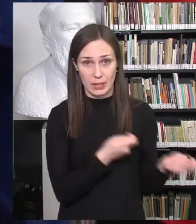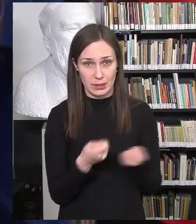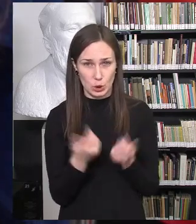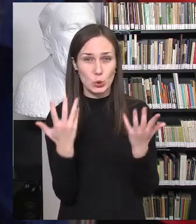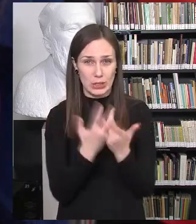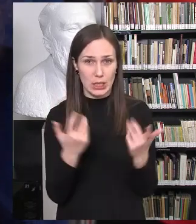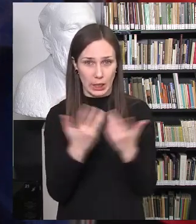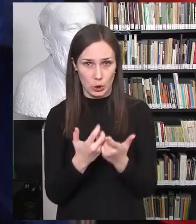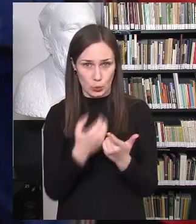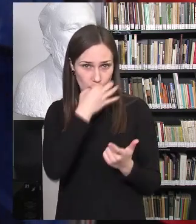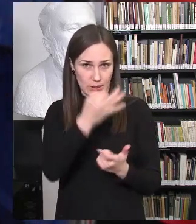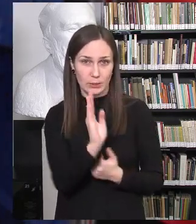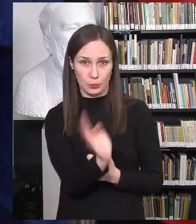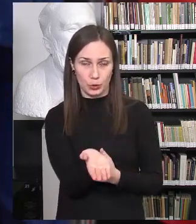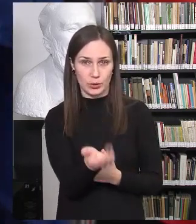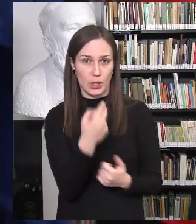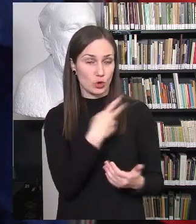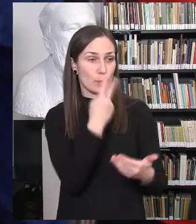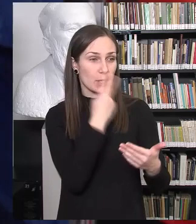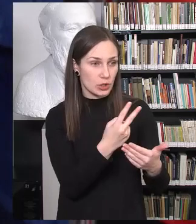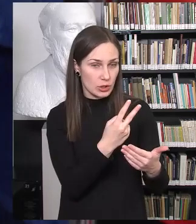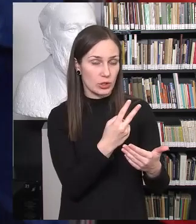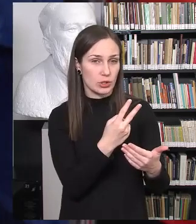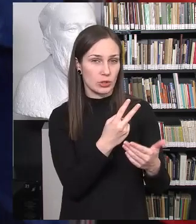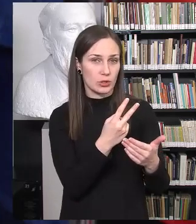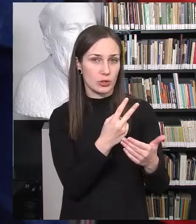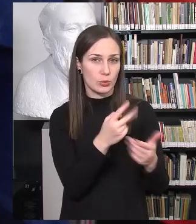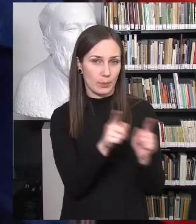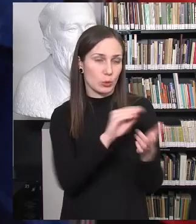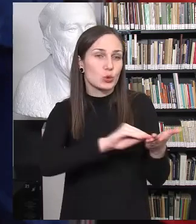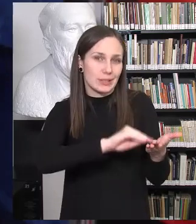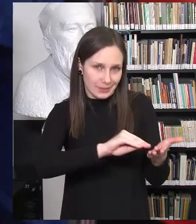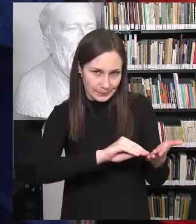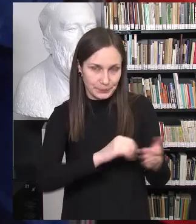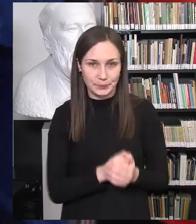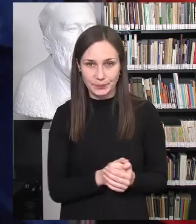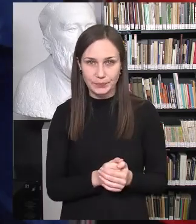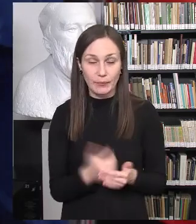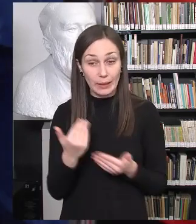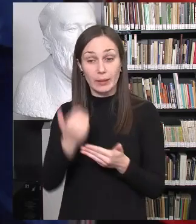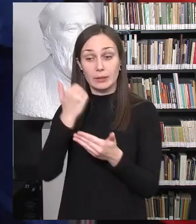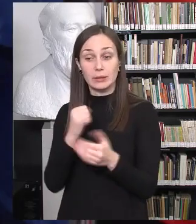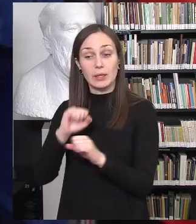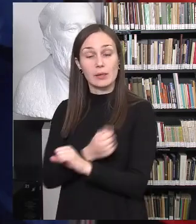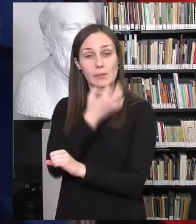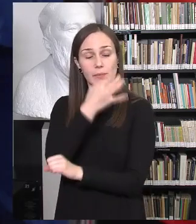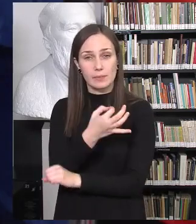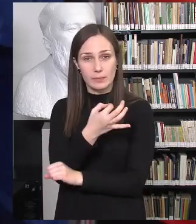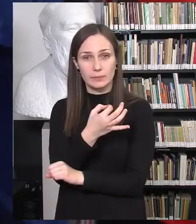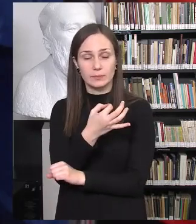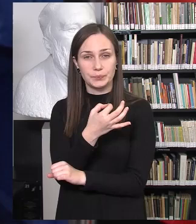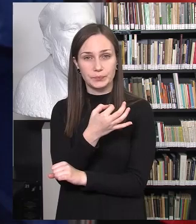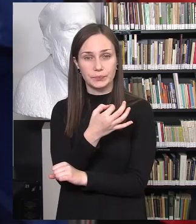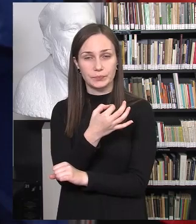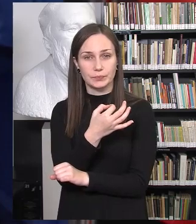skaičių paskaityti, pasižiūrėjau, kad nepamiršiau ir neprivėluočiau, tai net užstrašiau. Tik taip prieš tai gal reikėtų pasakyti, o